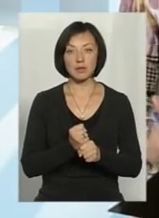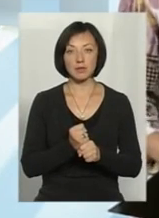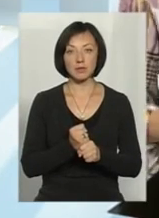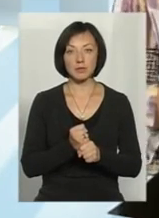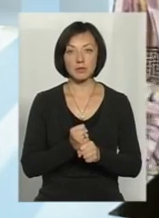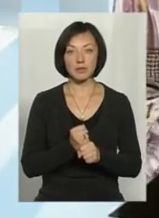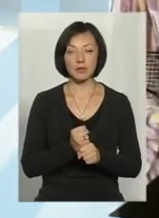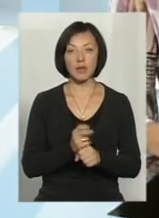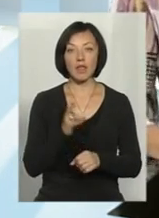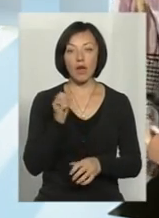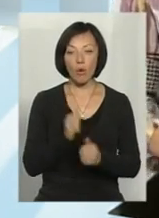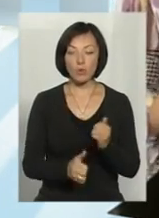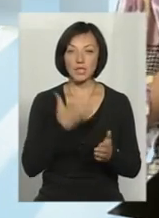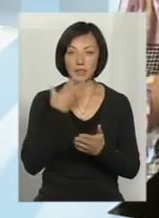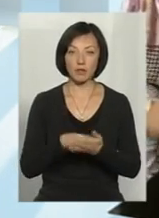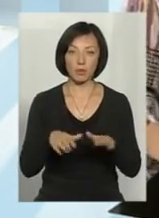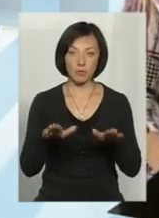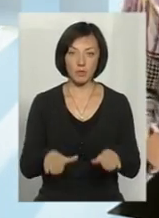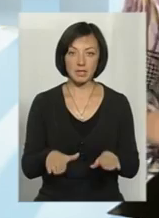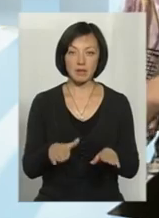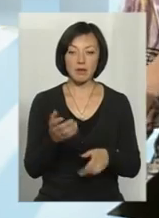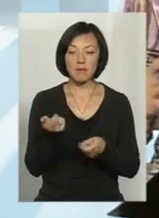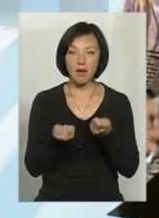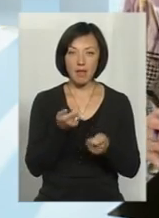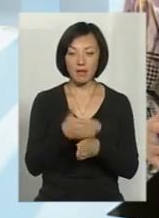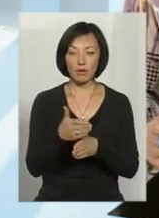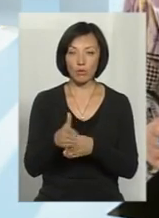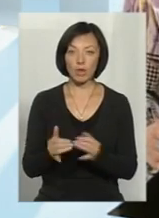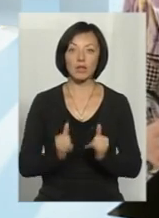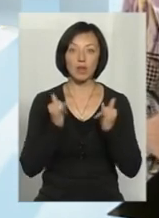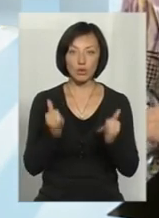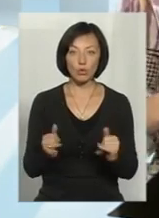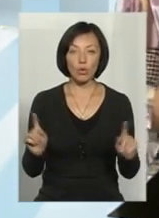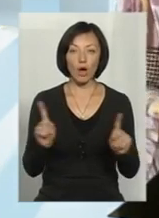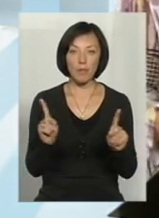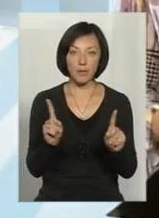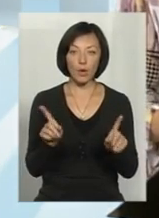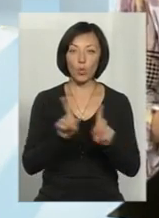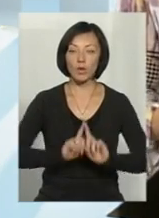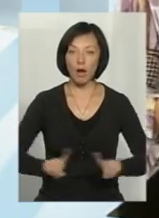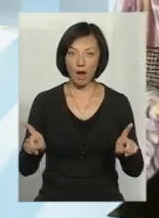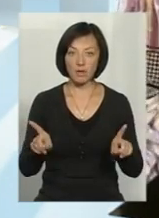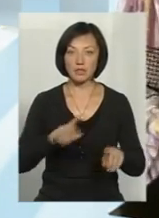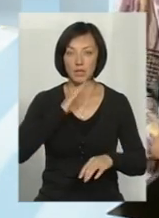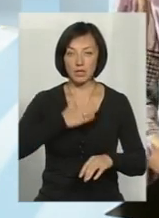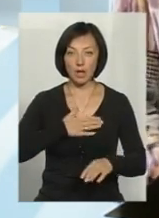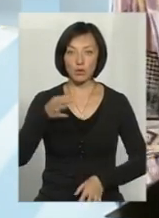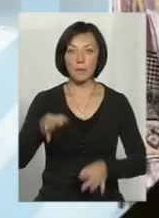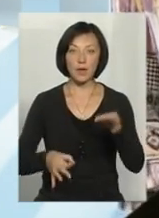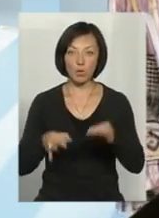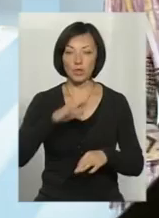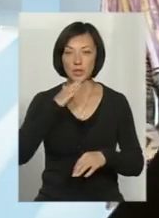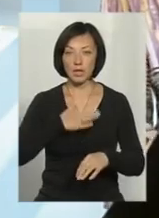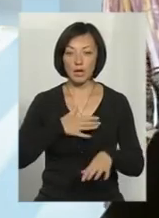робити кожен на своєму місці маленькі кроки для того, аби унікальність нашої природи,